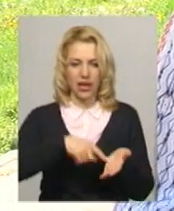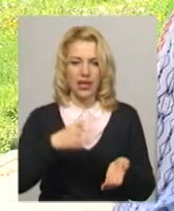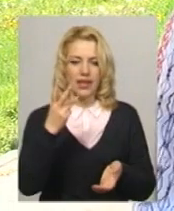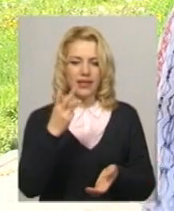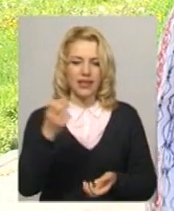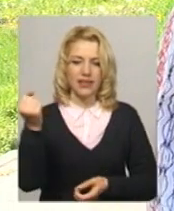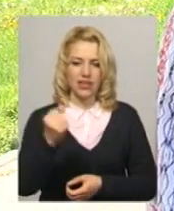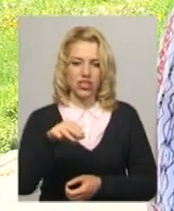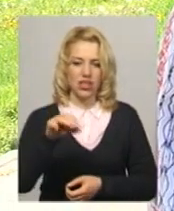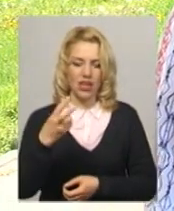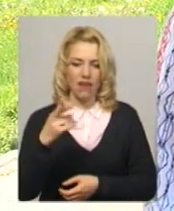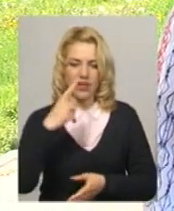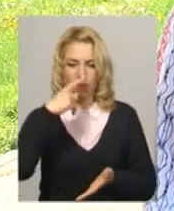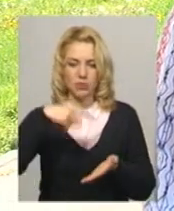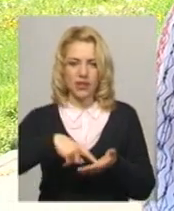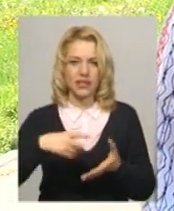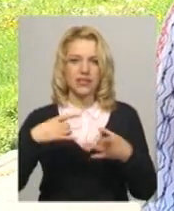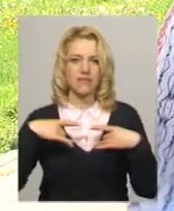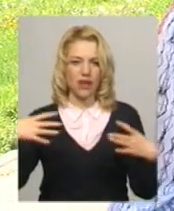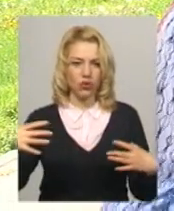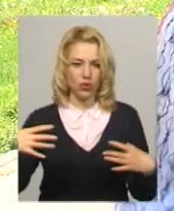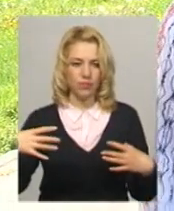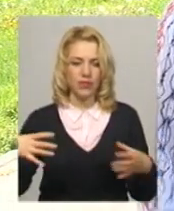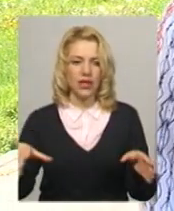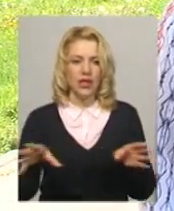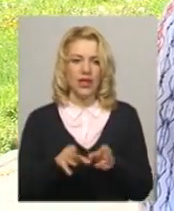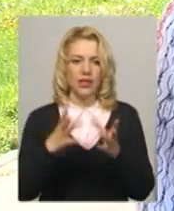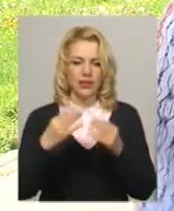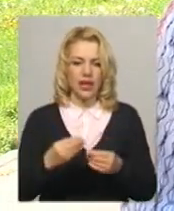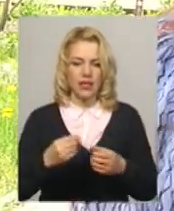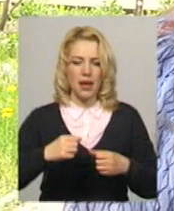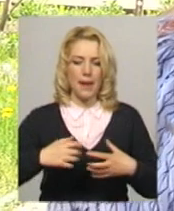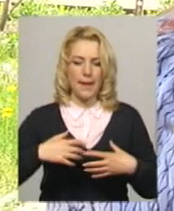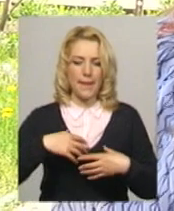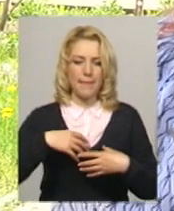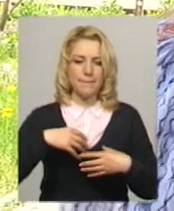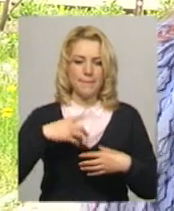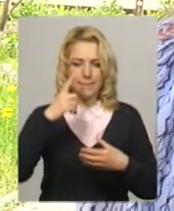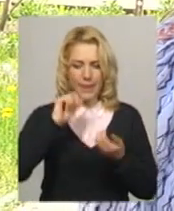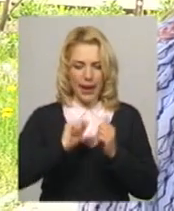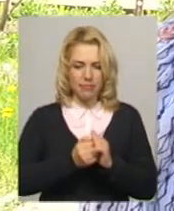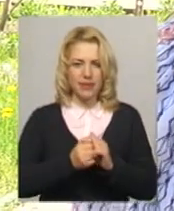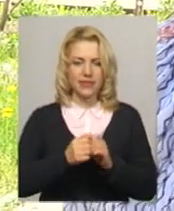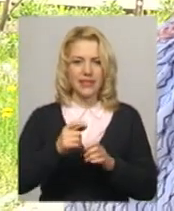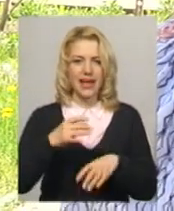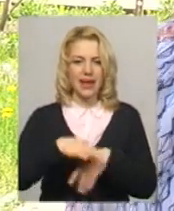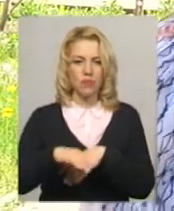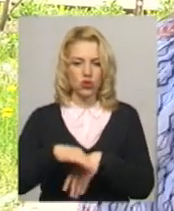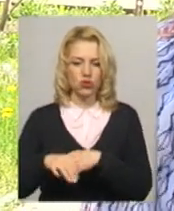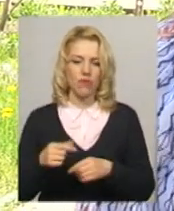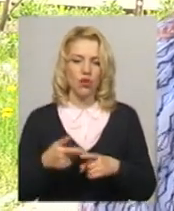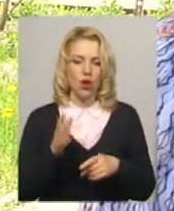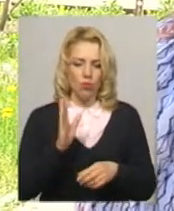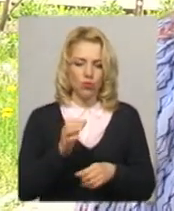тиждень травня. Цьогоріч це співпало із святом, із днем пам'яті репресованих. Робитимемо флешмоб, де відтворюватимемо контур вишиванки,